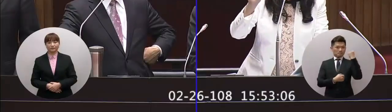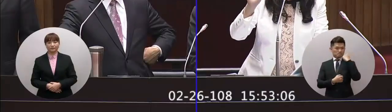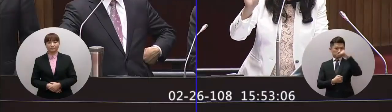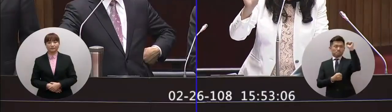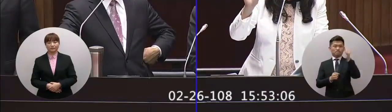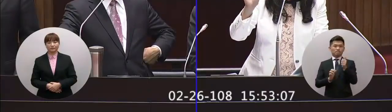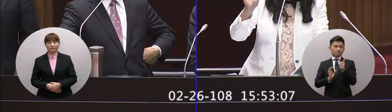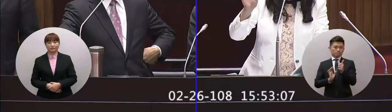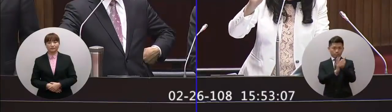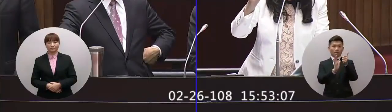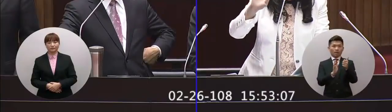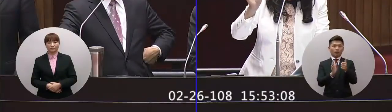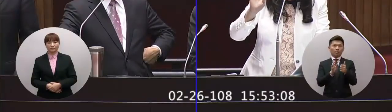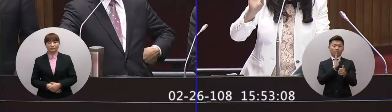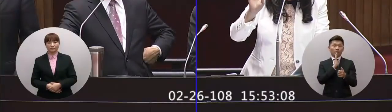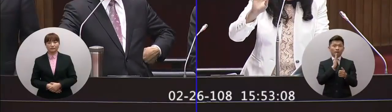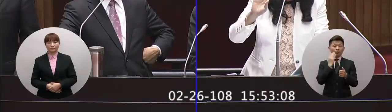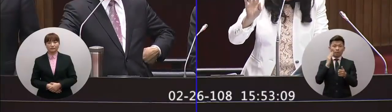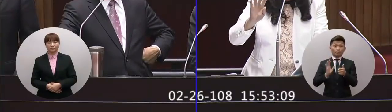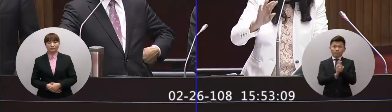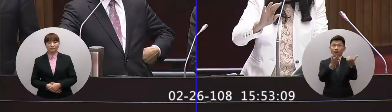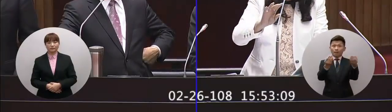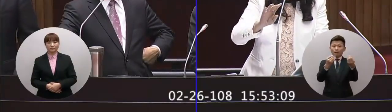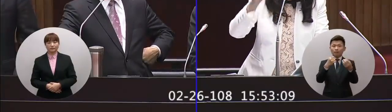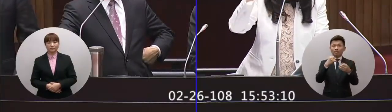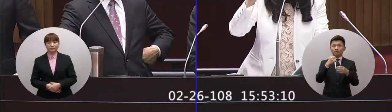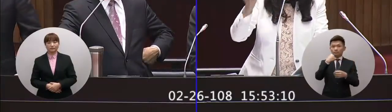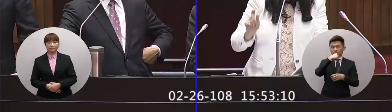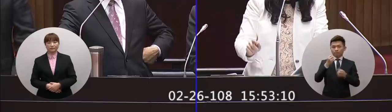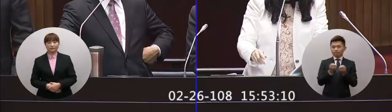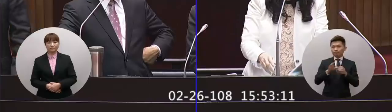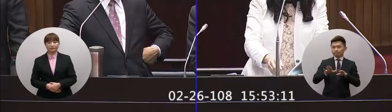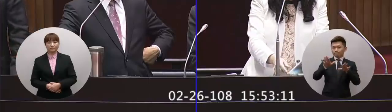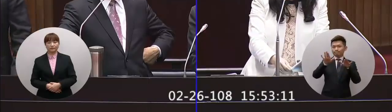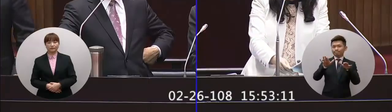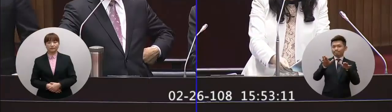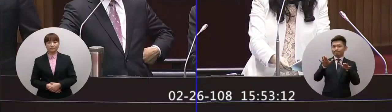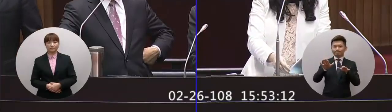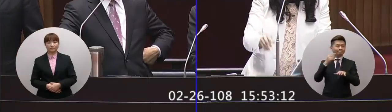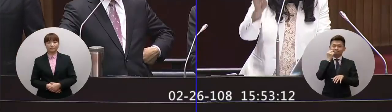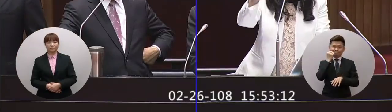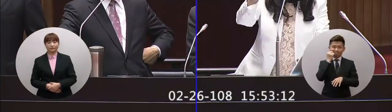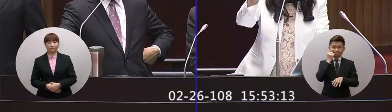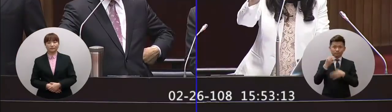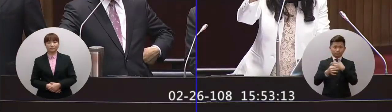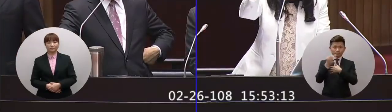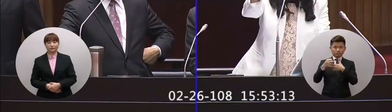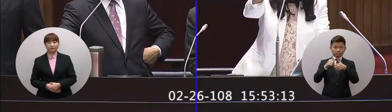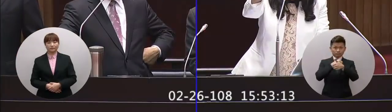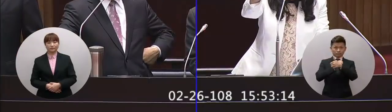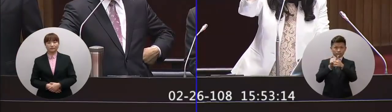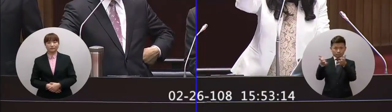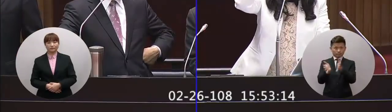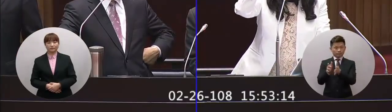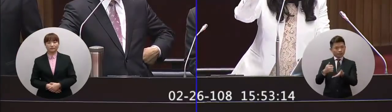沒有華僑的支持的話台灣今天中華民國的發展不會這麼好所以我們要更重視這些傳統僑社那最後我要提的